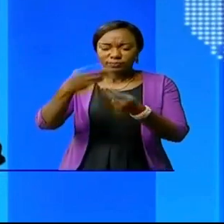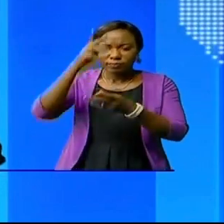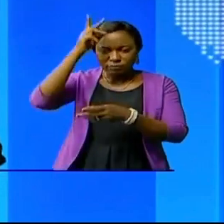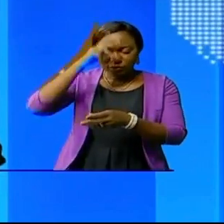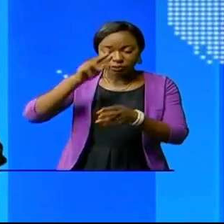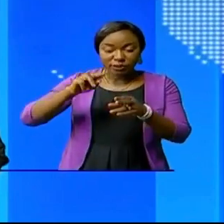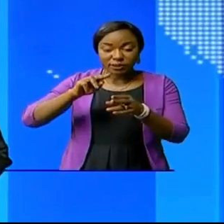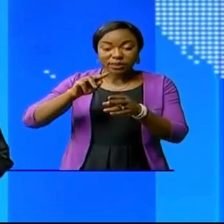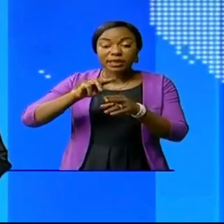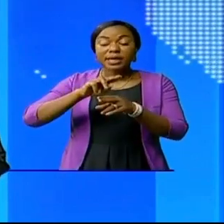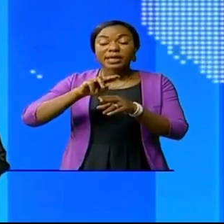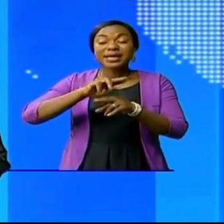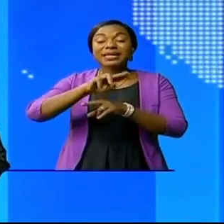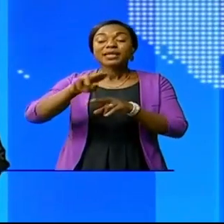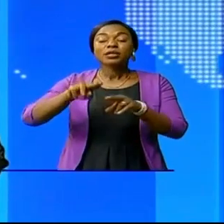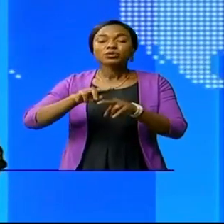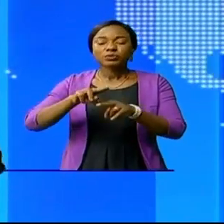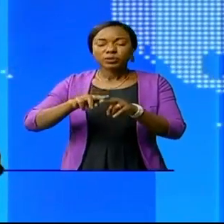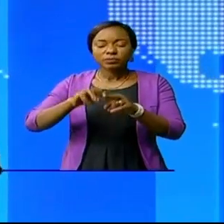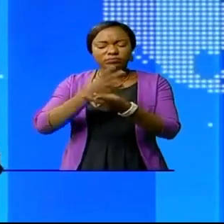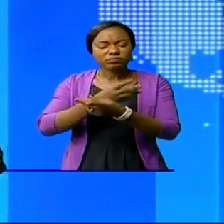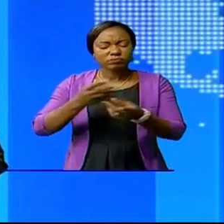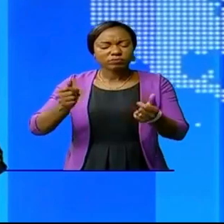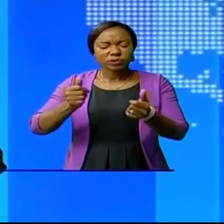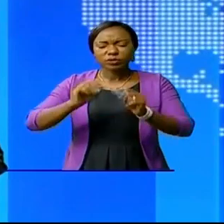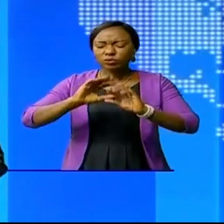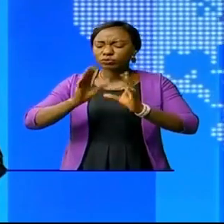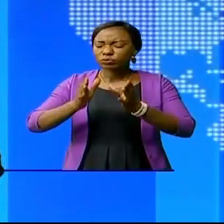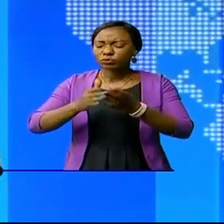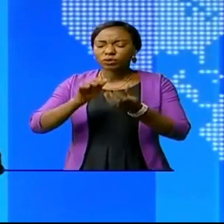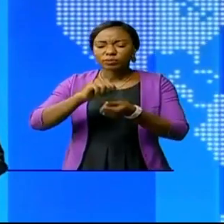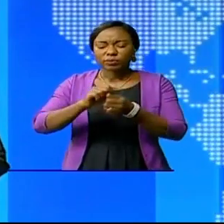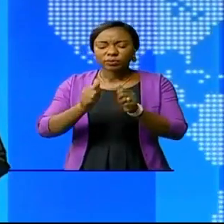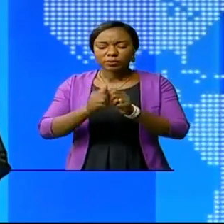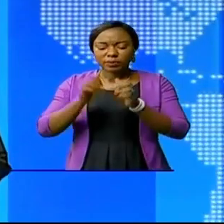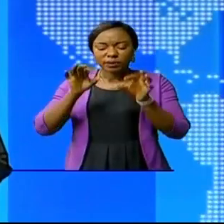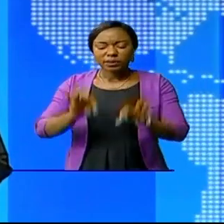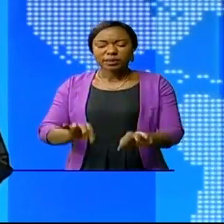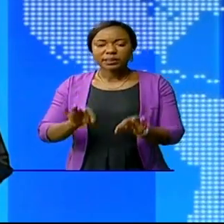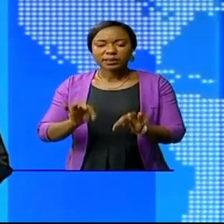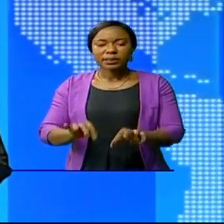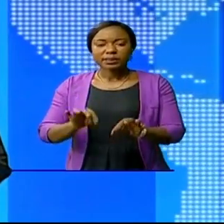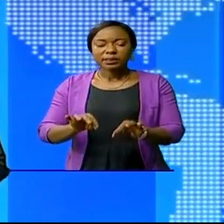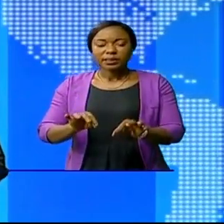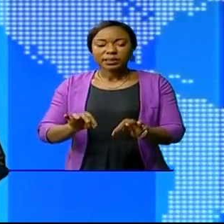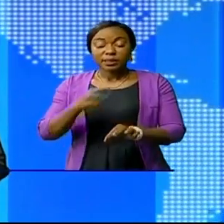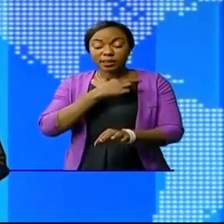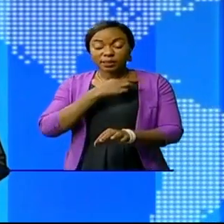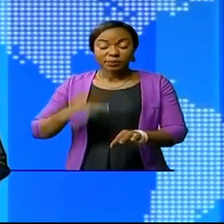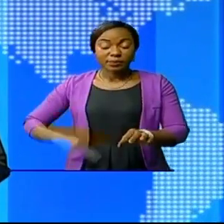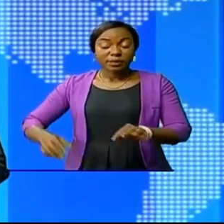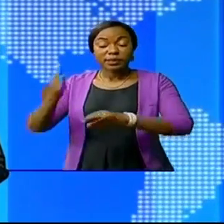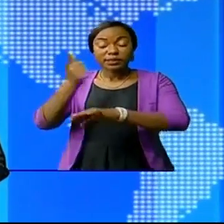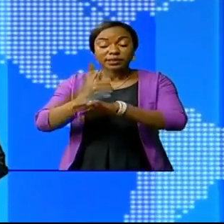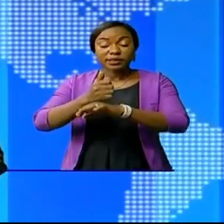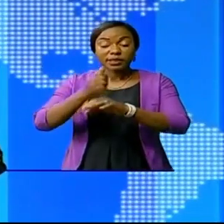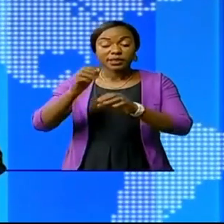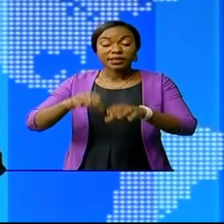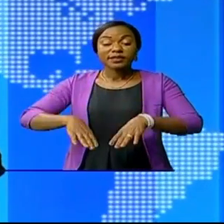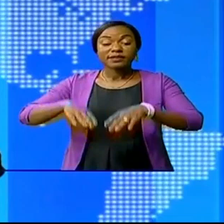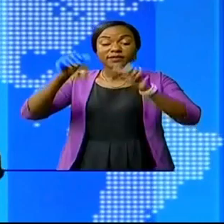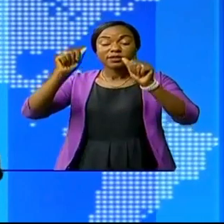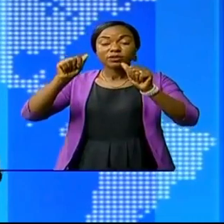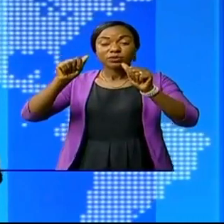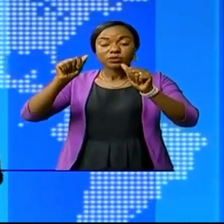nationale foncière afin de résoudre le contentier foncier sur l'ensemble de la République. Un atelier de validation de la